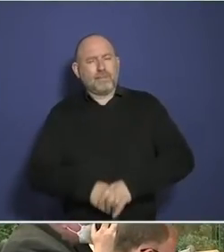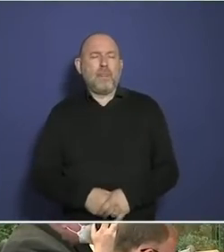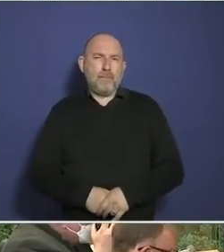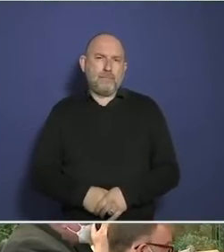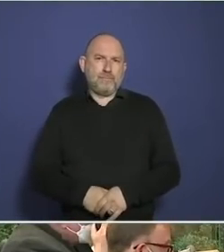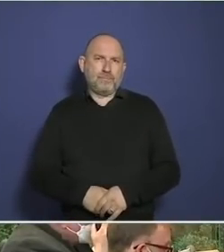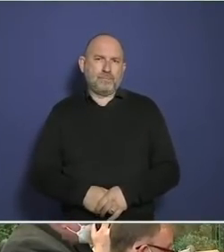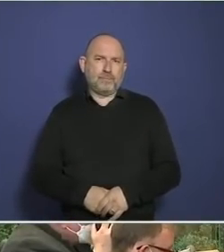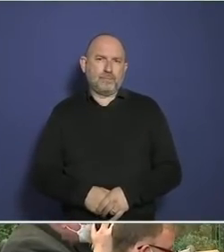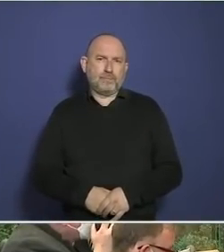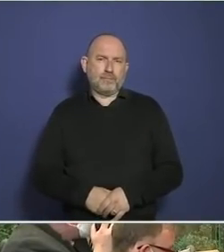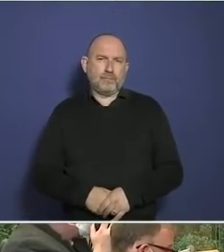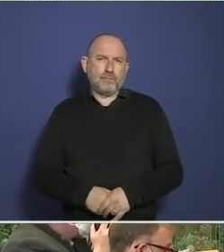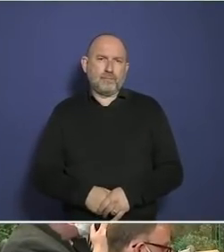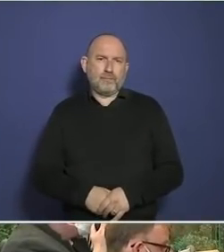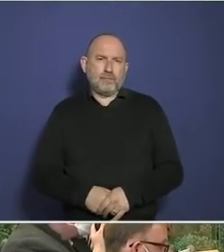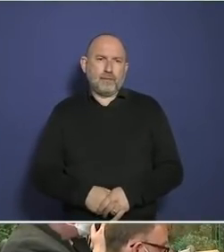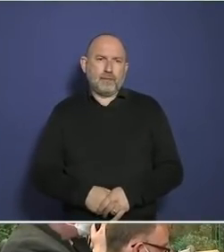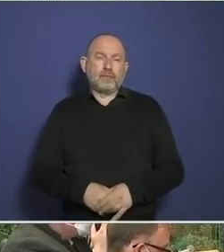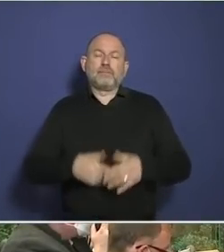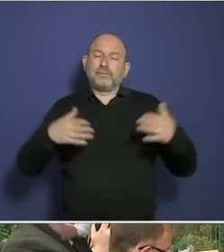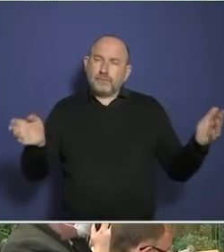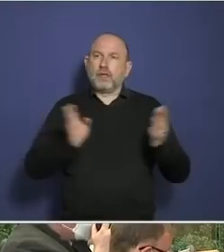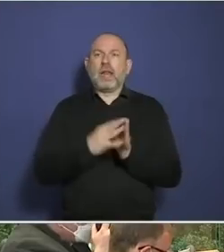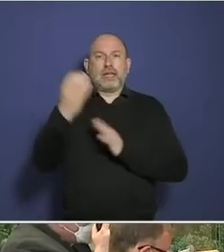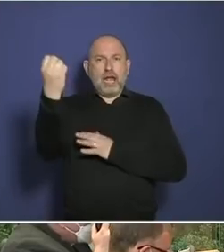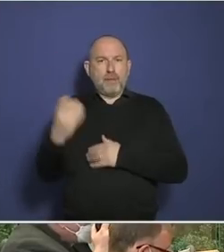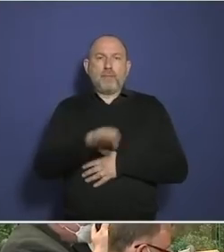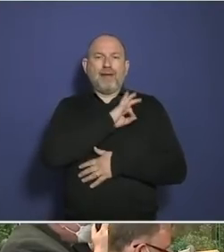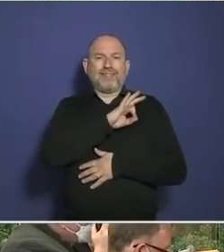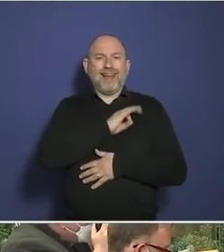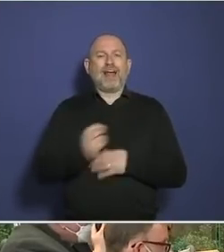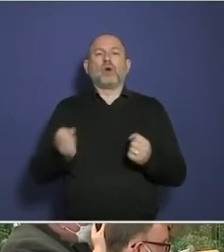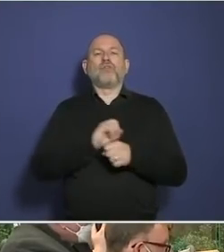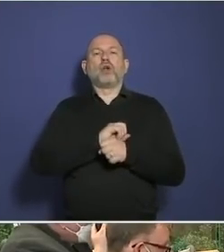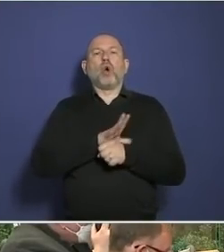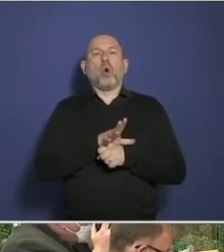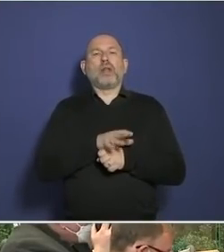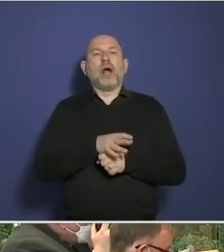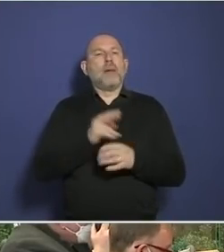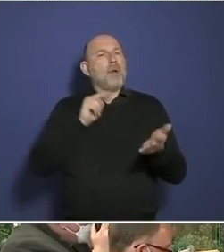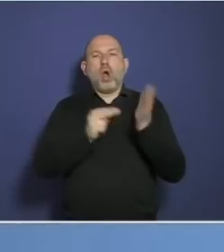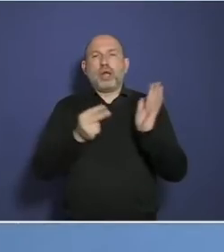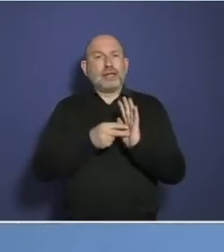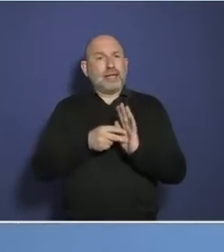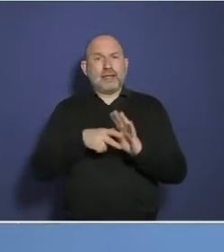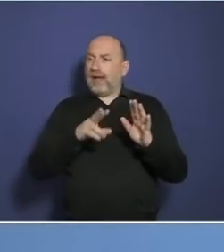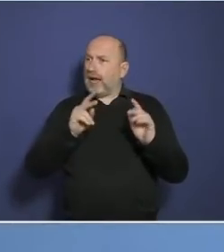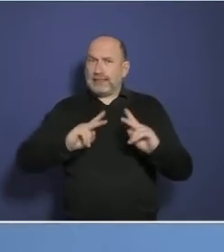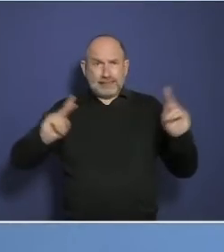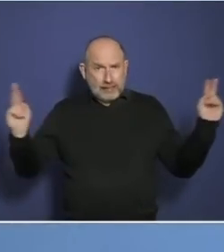als eine Verurteilung der FDP, sie nicht bei diesem autoritären, auf sehr fragwürdige Methoden